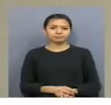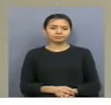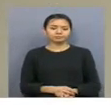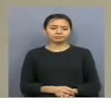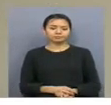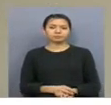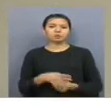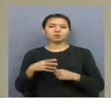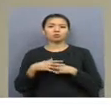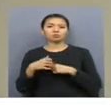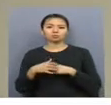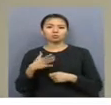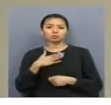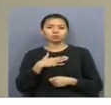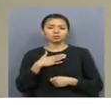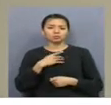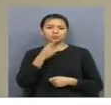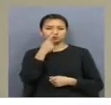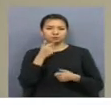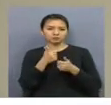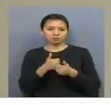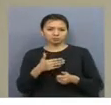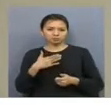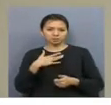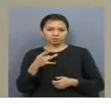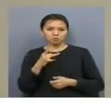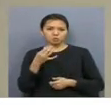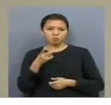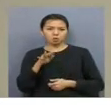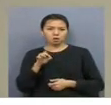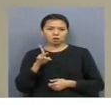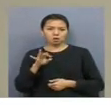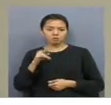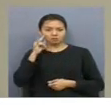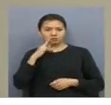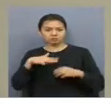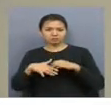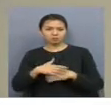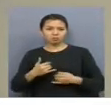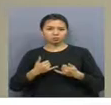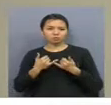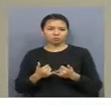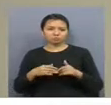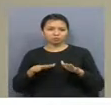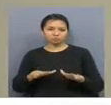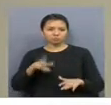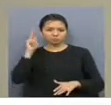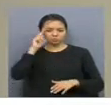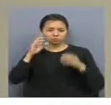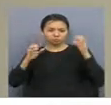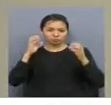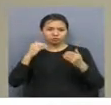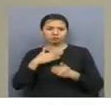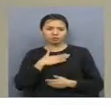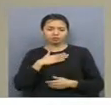Біздің кәсіп орын көкшетау қаласына жақын орналасқан және шоған ғалиханыф университеті Қазақстандаға беделді оқу орнындарының бірі. Бұл